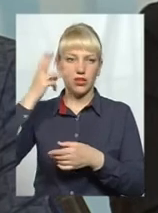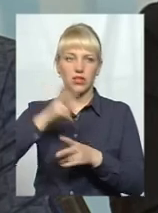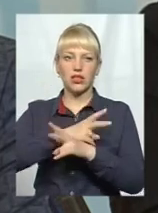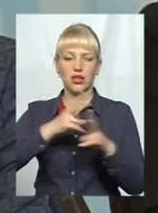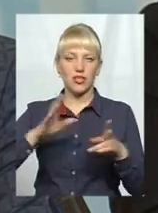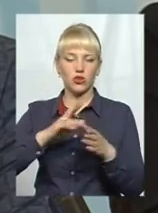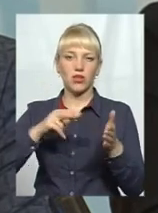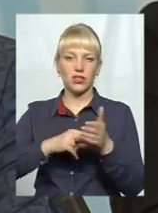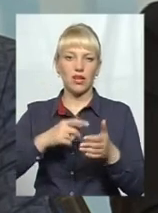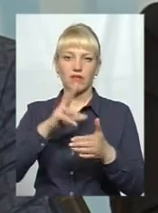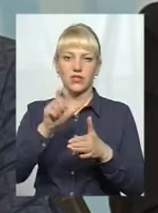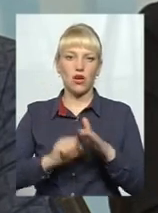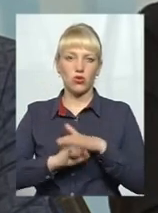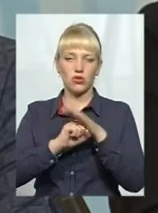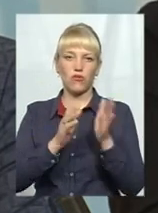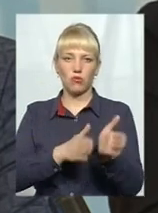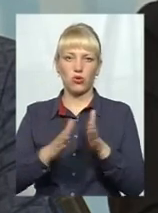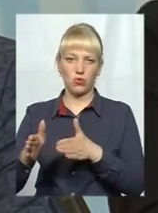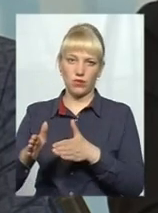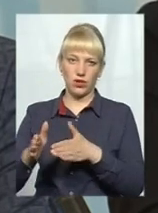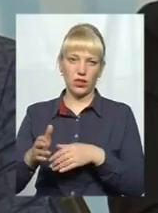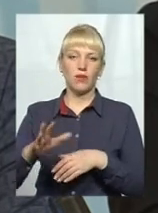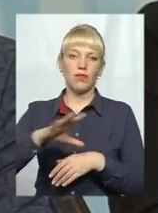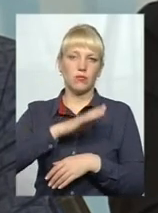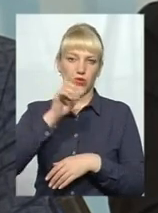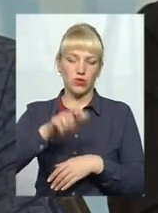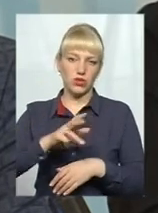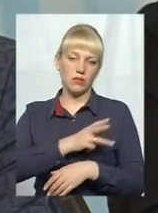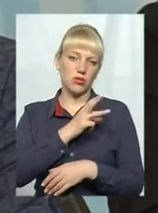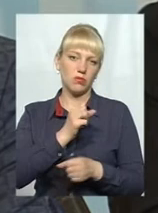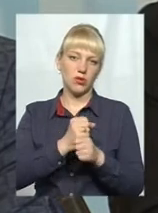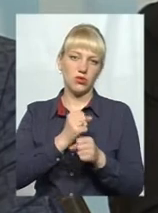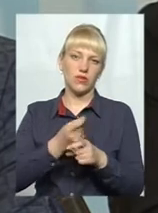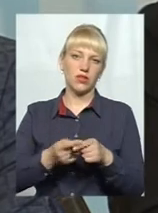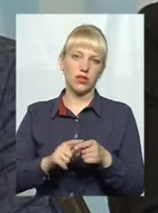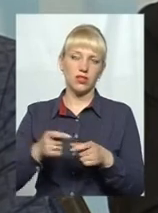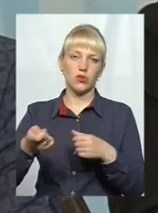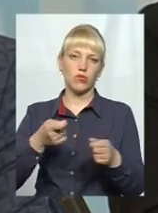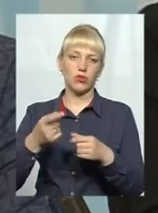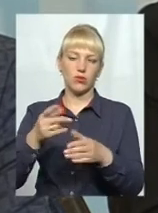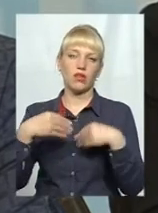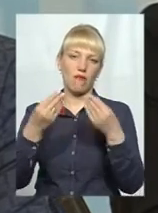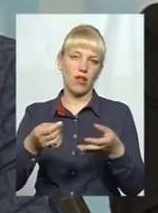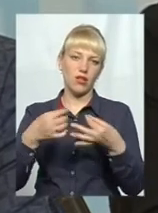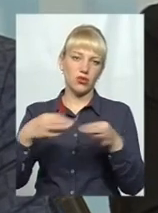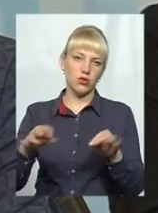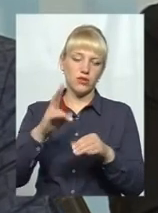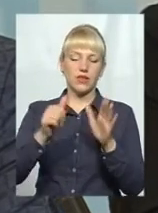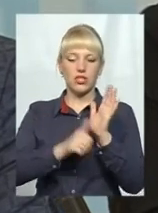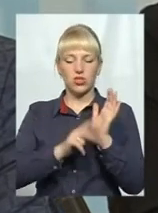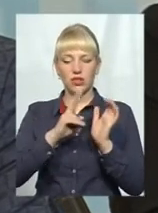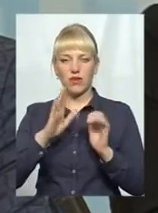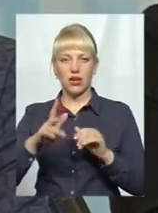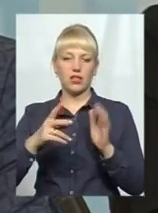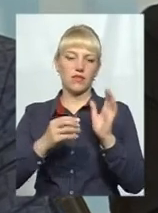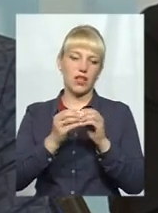ставив за основу їх впорядкувати. було в людини бажання працювати на даному ринку, і ми давали дозвіл. Чи на 6 квадратів, чи на 10,